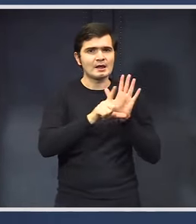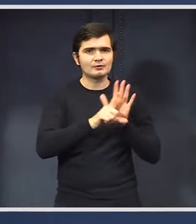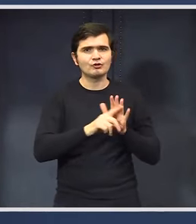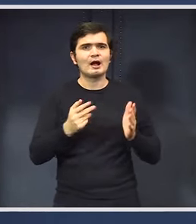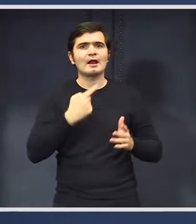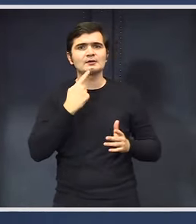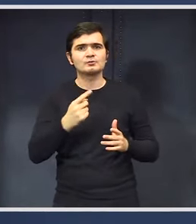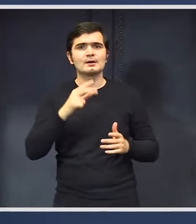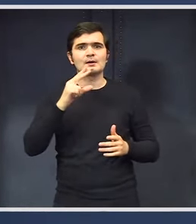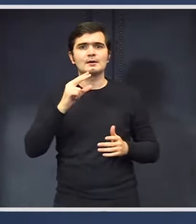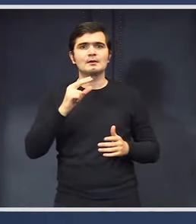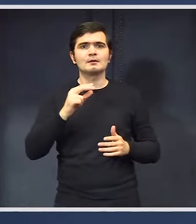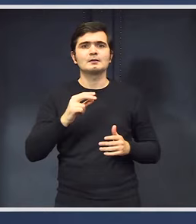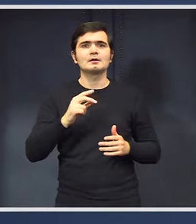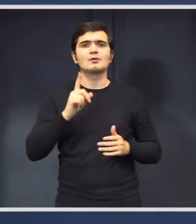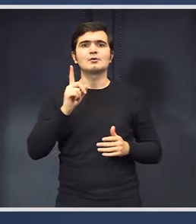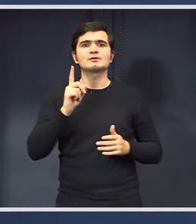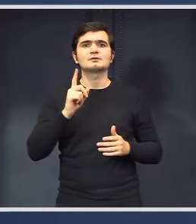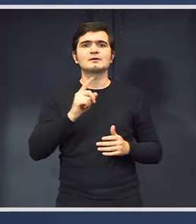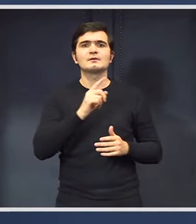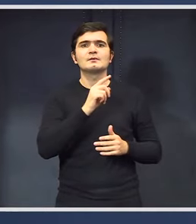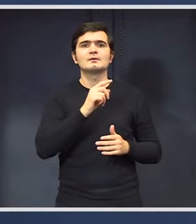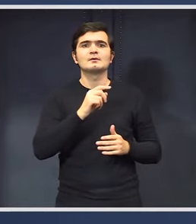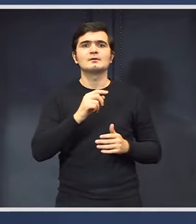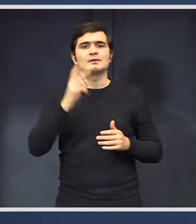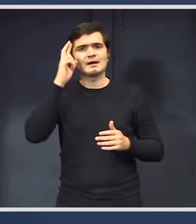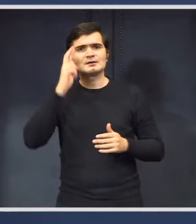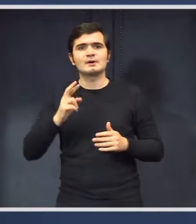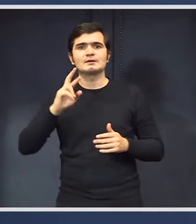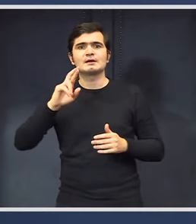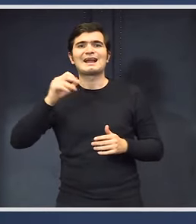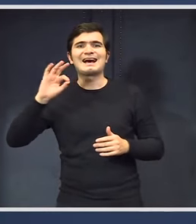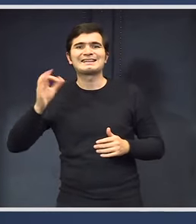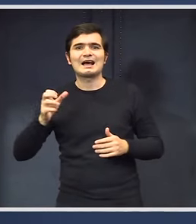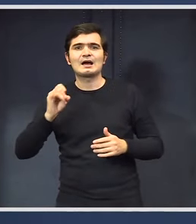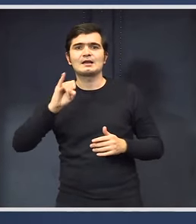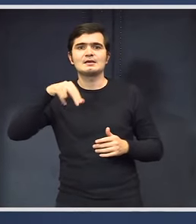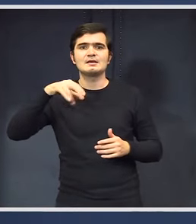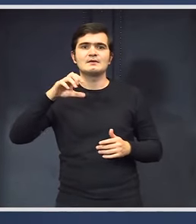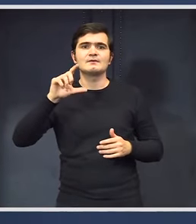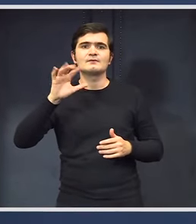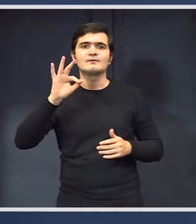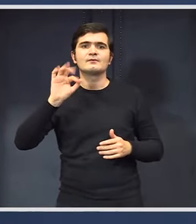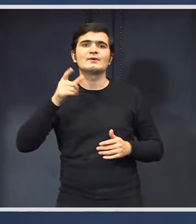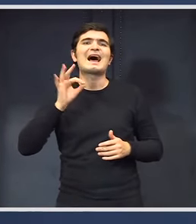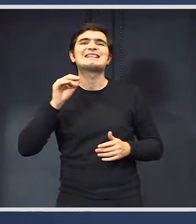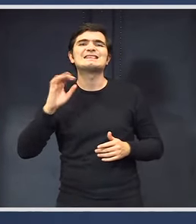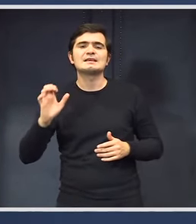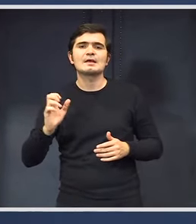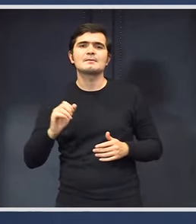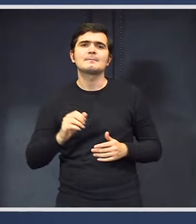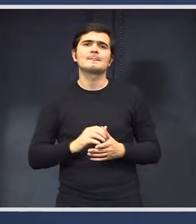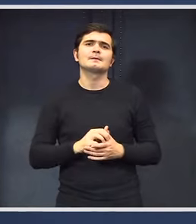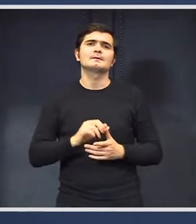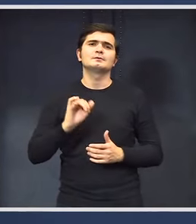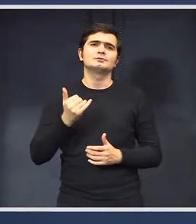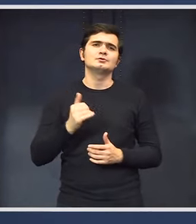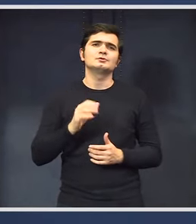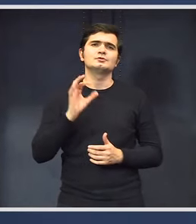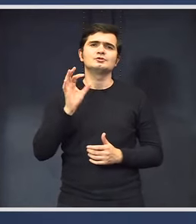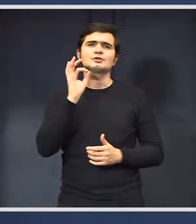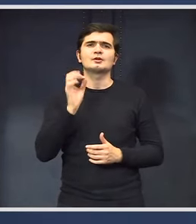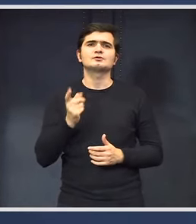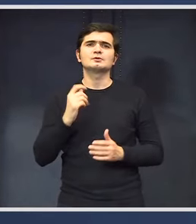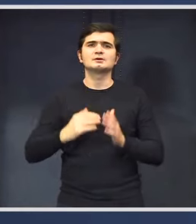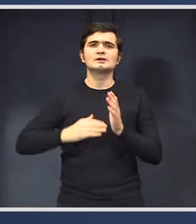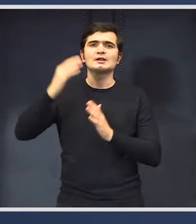că pensiile cresc anual cu rata inflației, transparent, cu rata inflației și 50% din creșterea reală